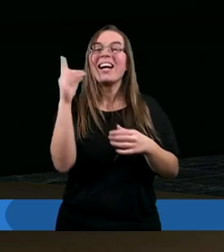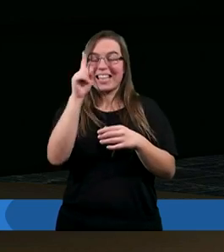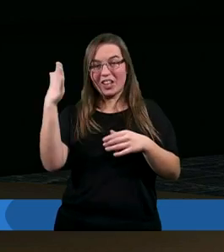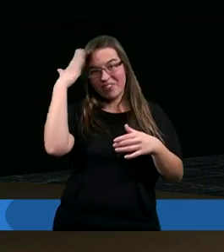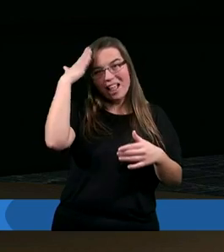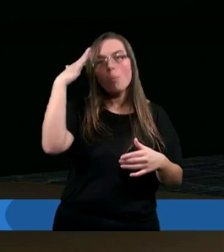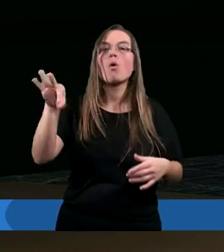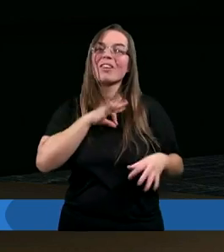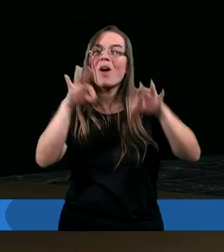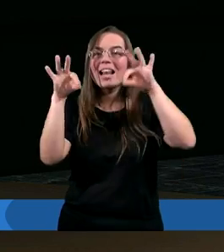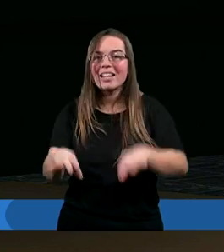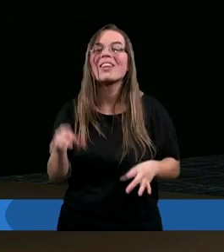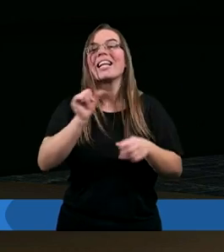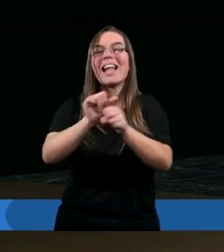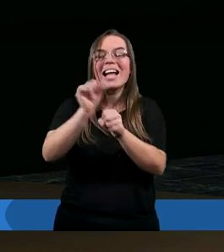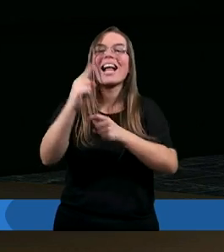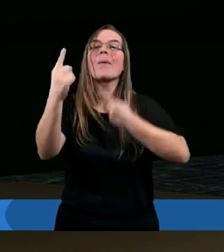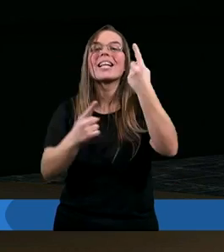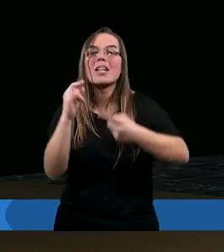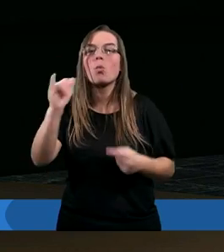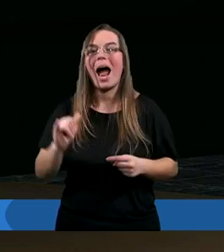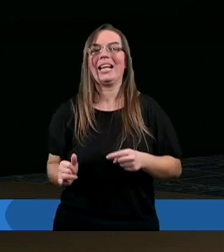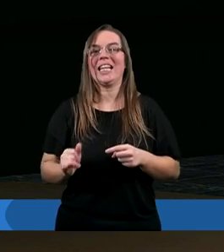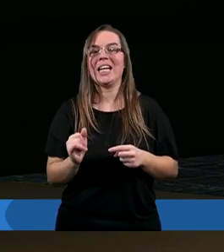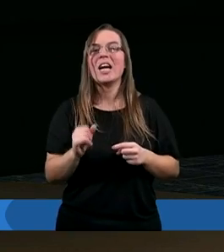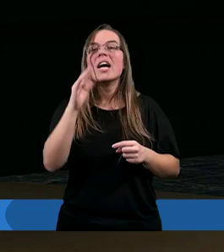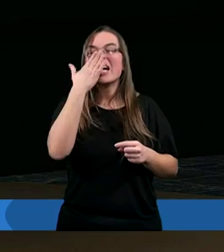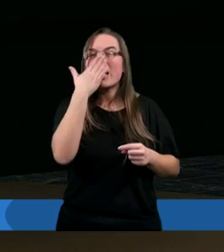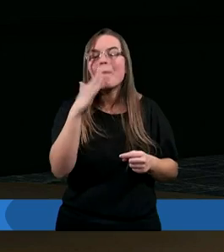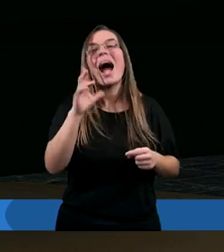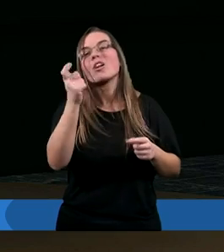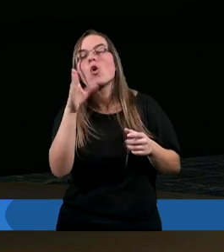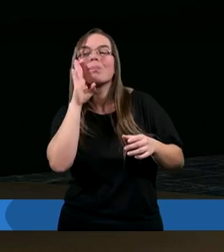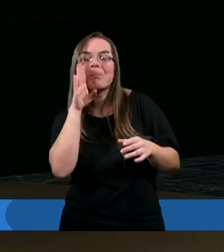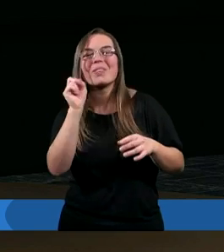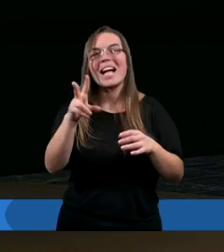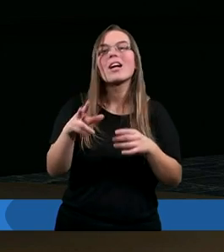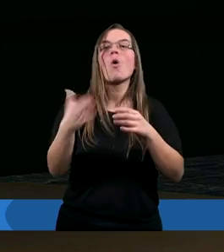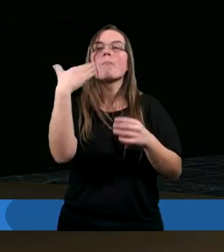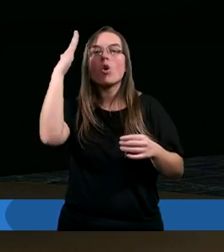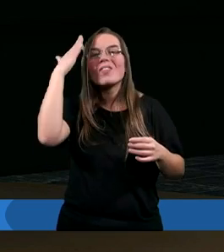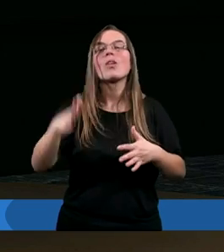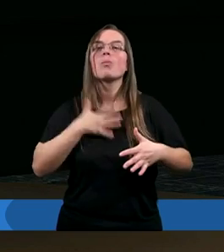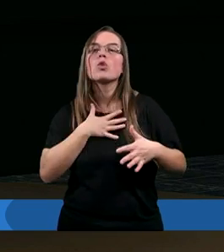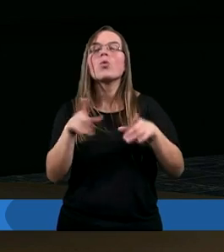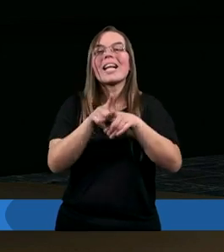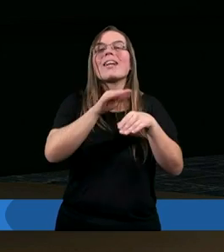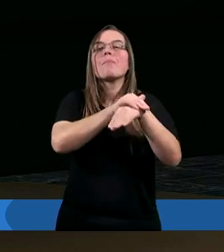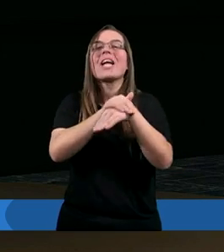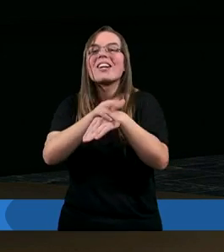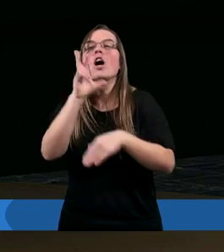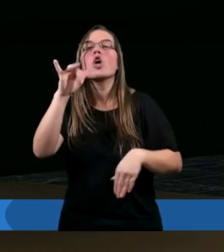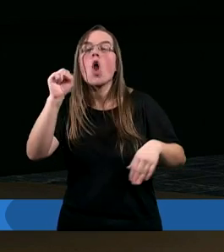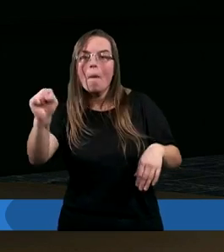świadomości własnej winy zaistniałej sytuacji. I chyba coś takiego być może podświadomie czuli przyjaciele